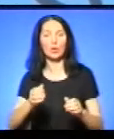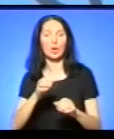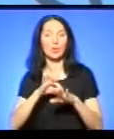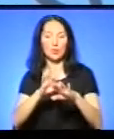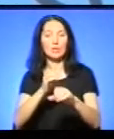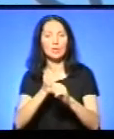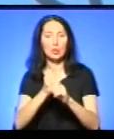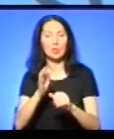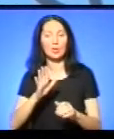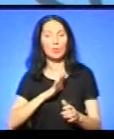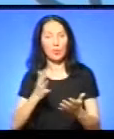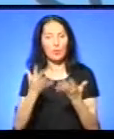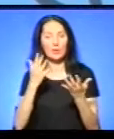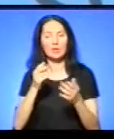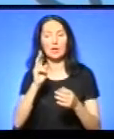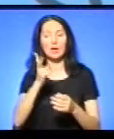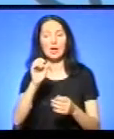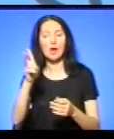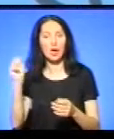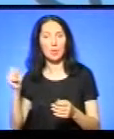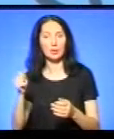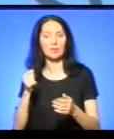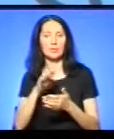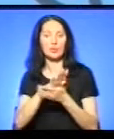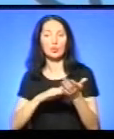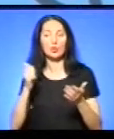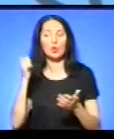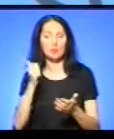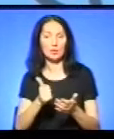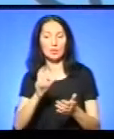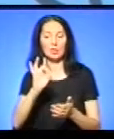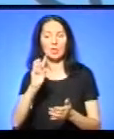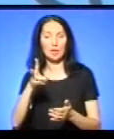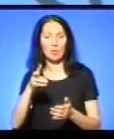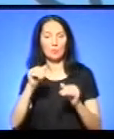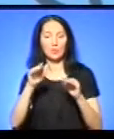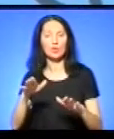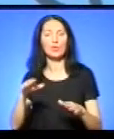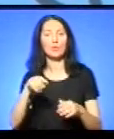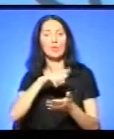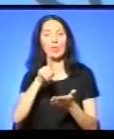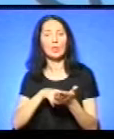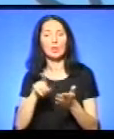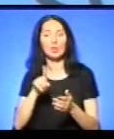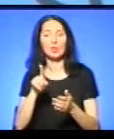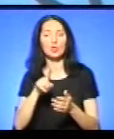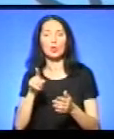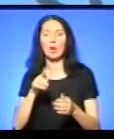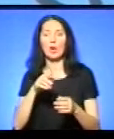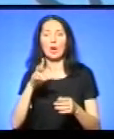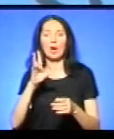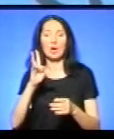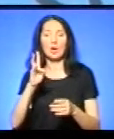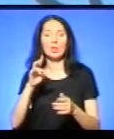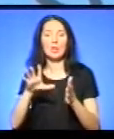РЕМ, мені хочеться вірити, вирішував питання, щоб обисточити, чи як правильно сказати, щоб на напругу з даного